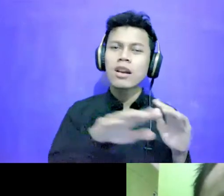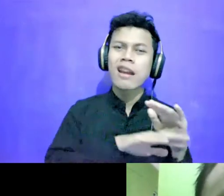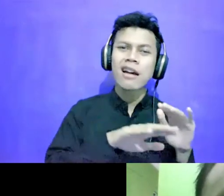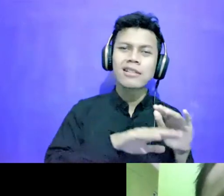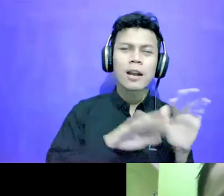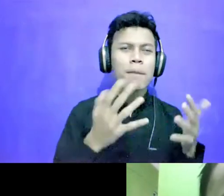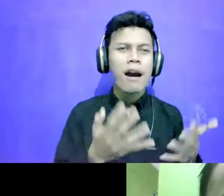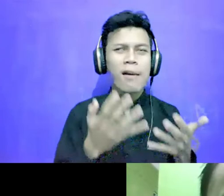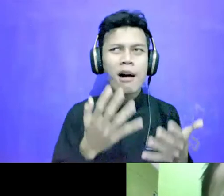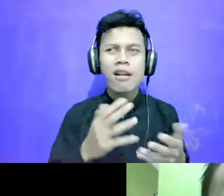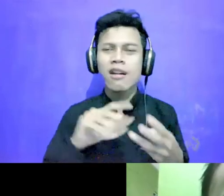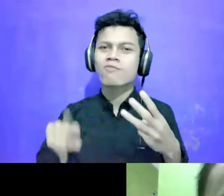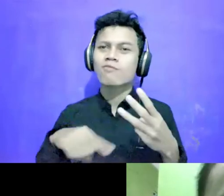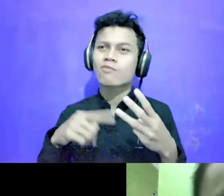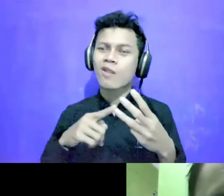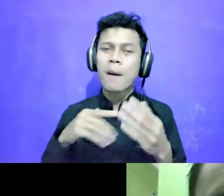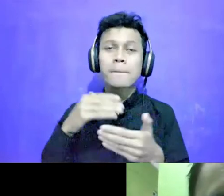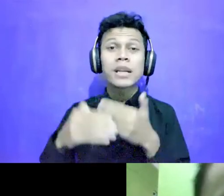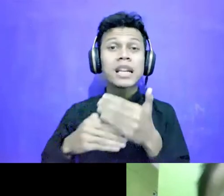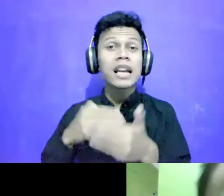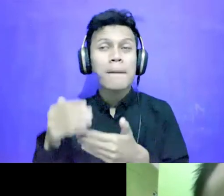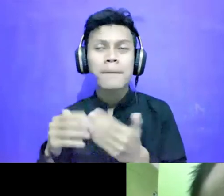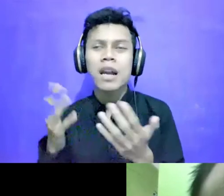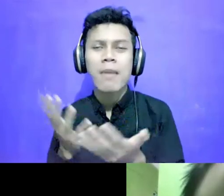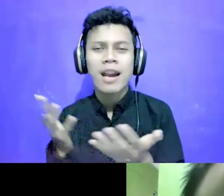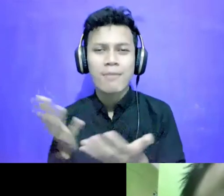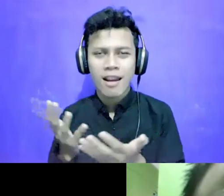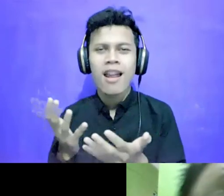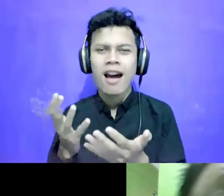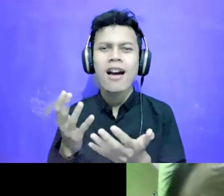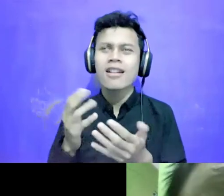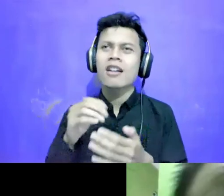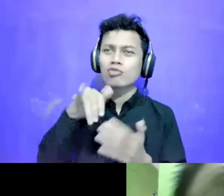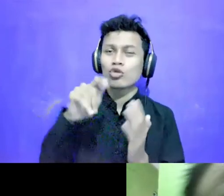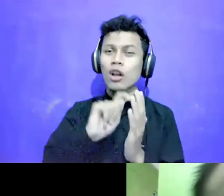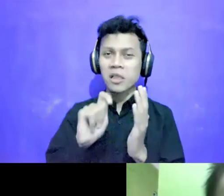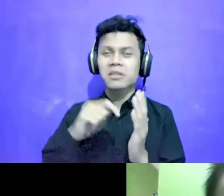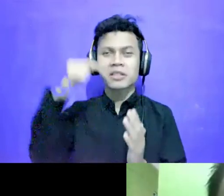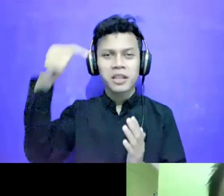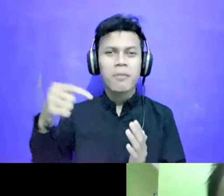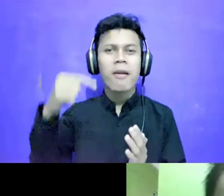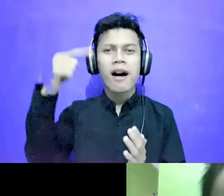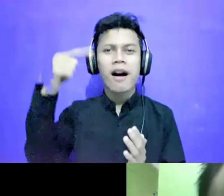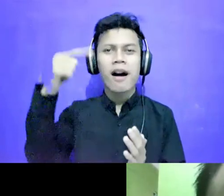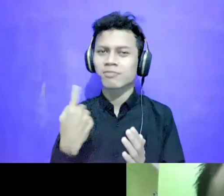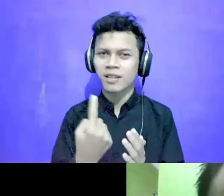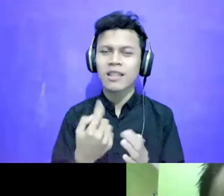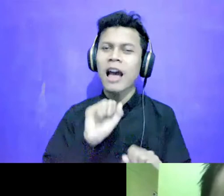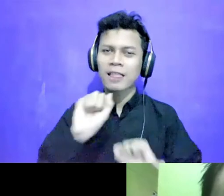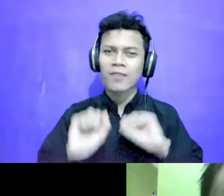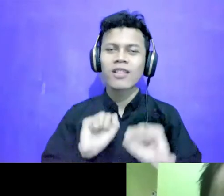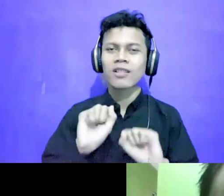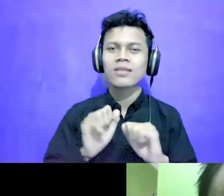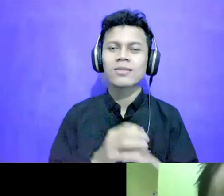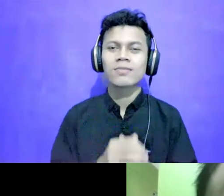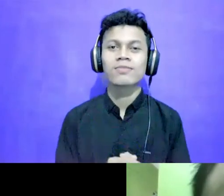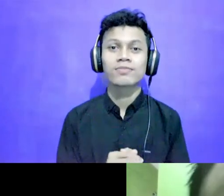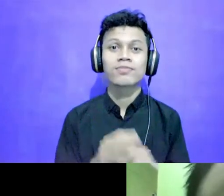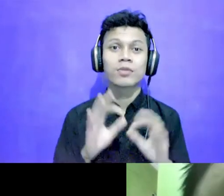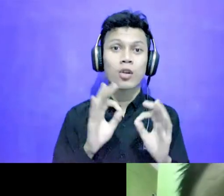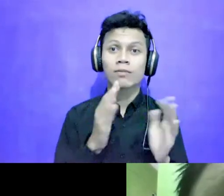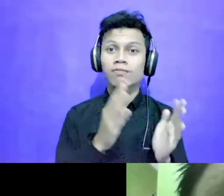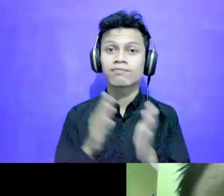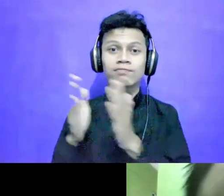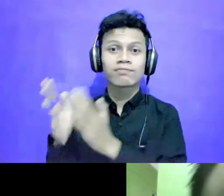jurnalistik yang sehari-hari kita duluti bersama seperti itu Untuk selanjutnya, monggo